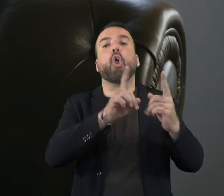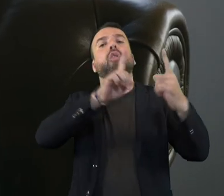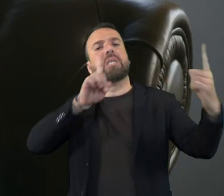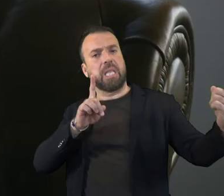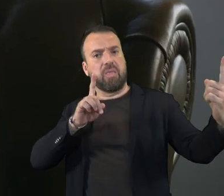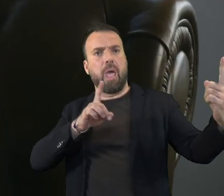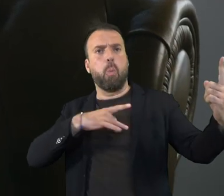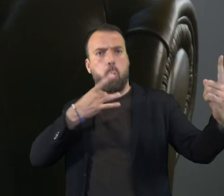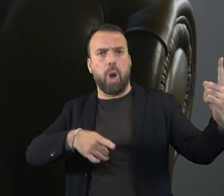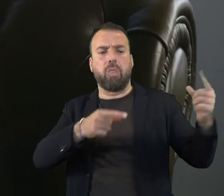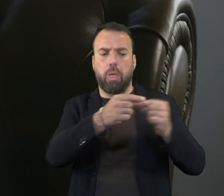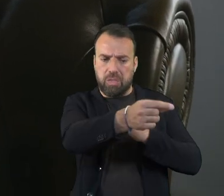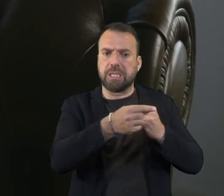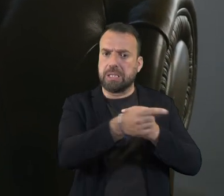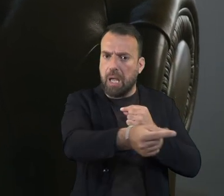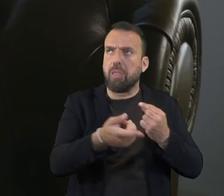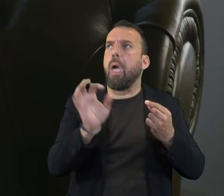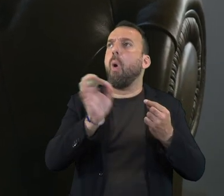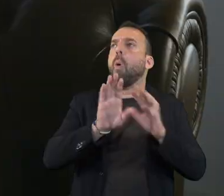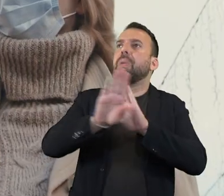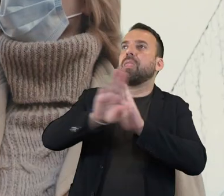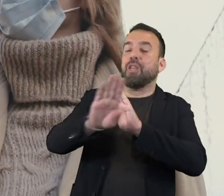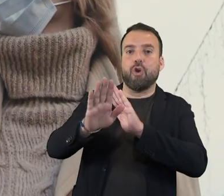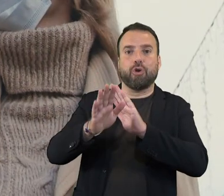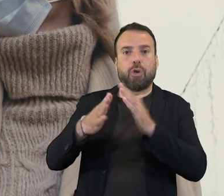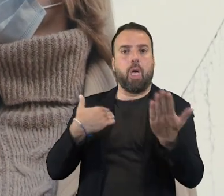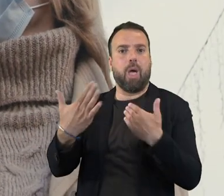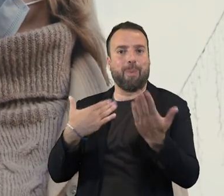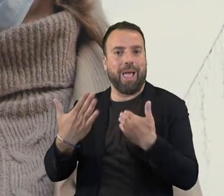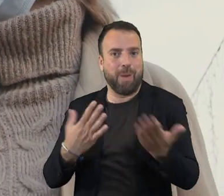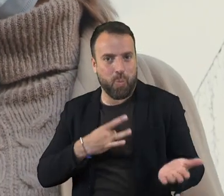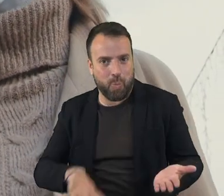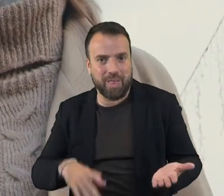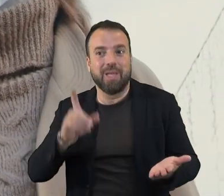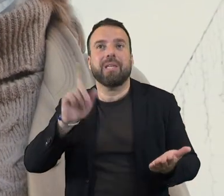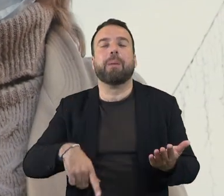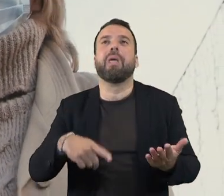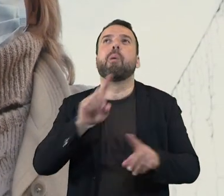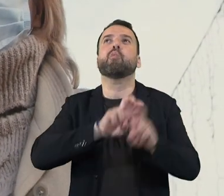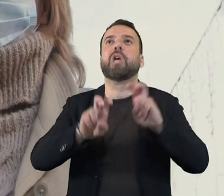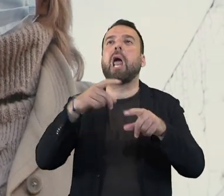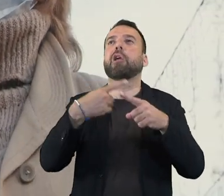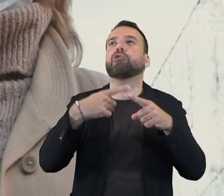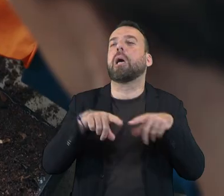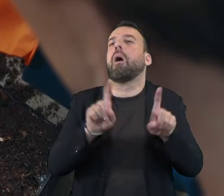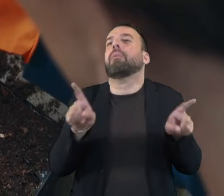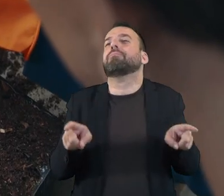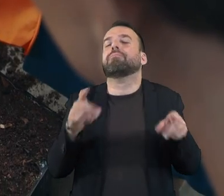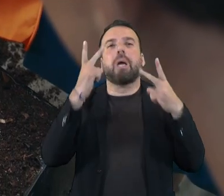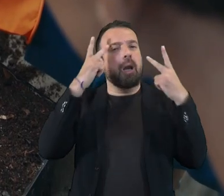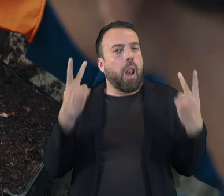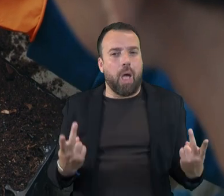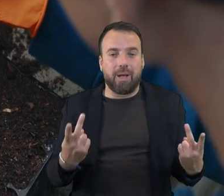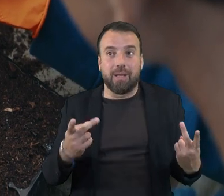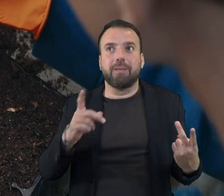passejar amb les amistades, xerrar amb els veïnats. Cercau ocupacions que vos relaxin. Cadascú té els seus propis